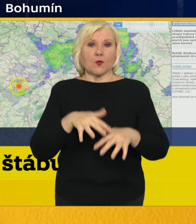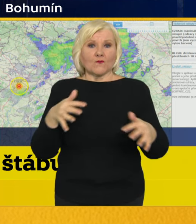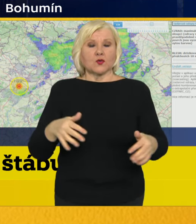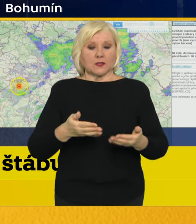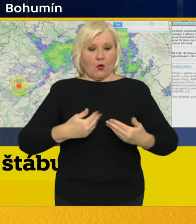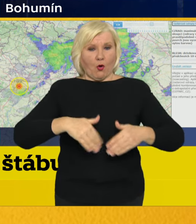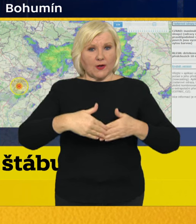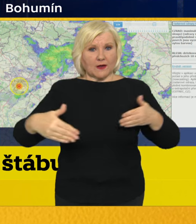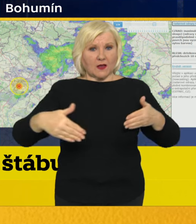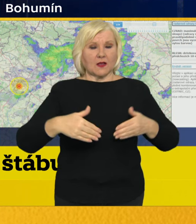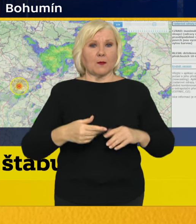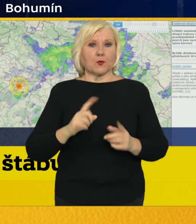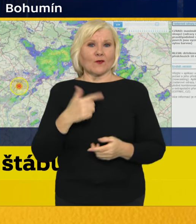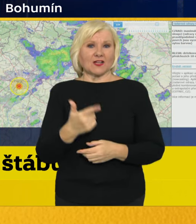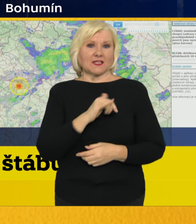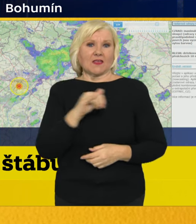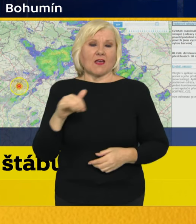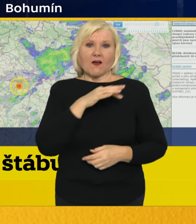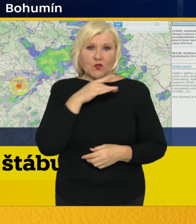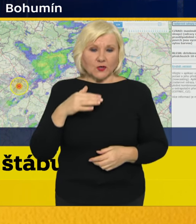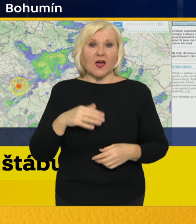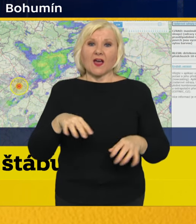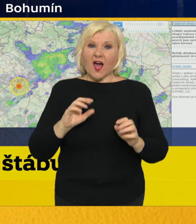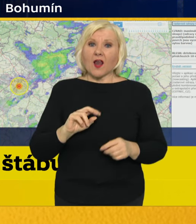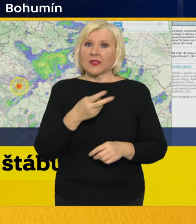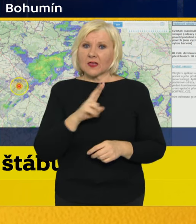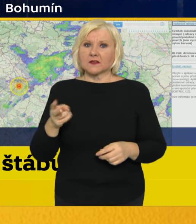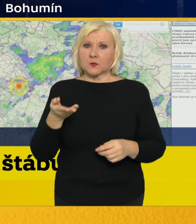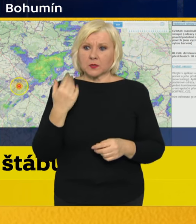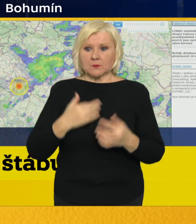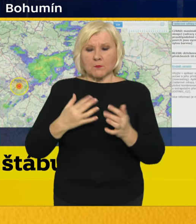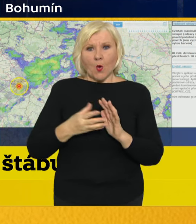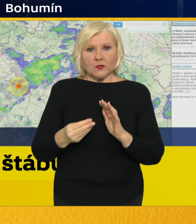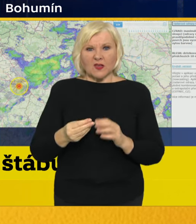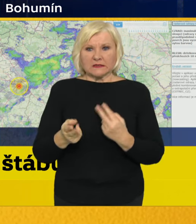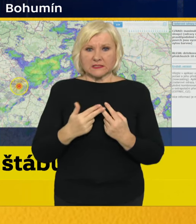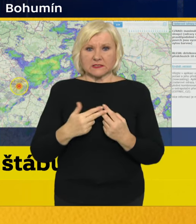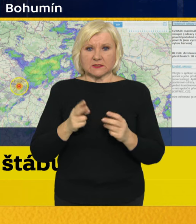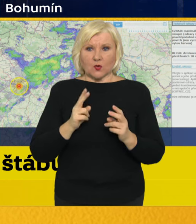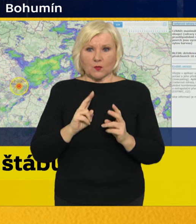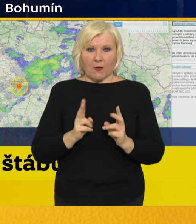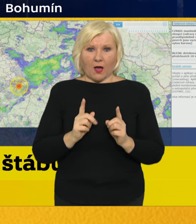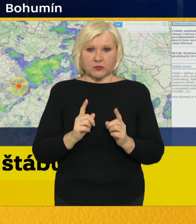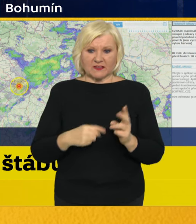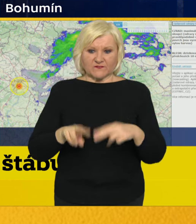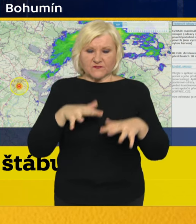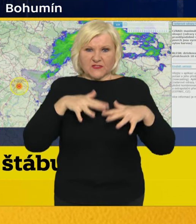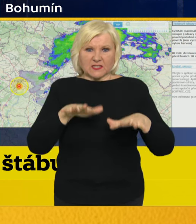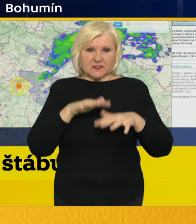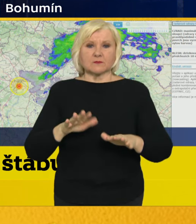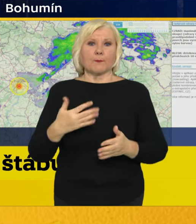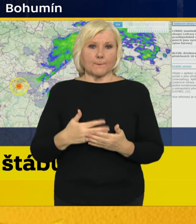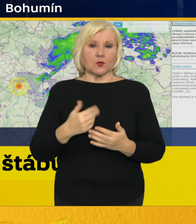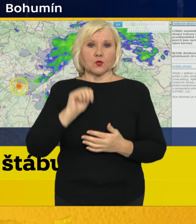vodu. Nicméně některé z modelů hrozily i vyšším a proto zítra, to